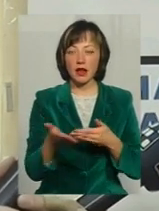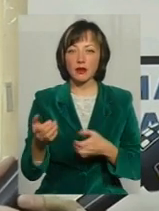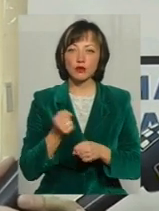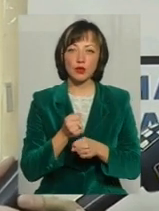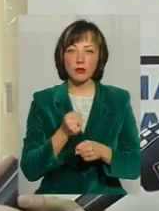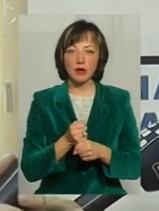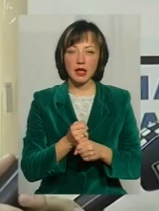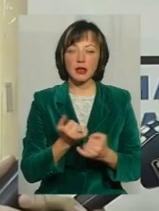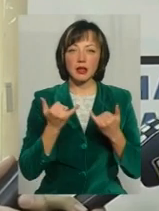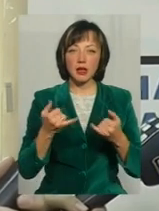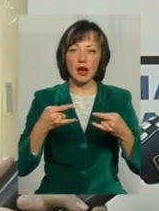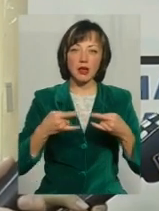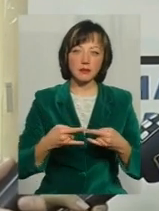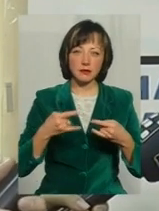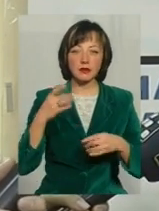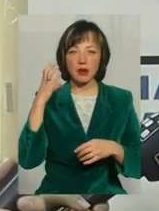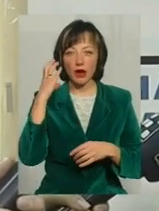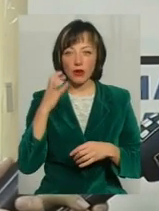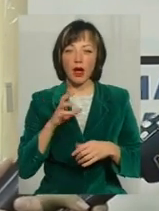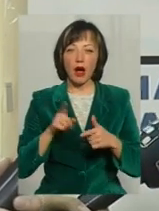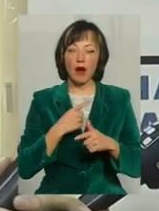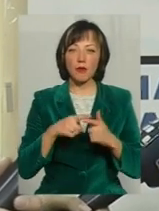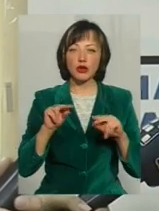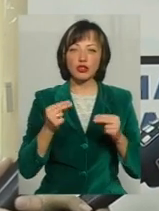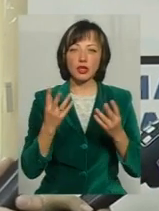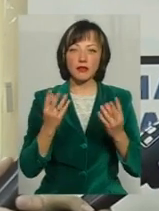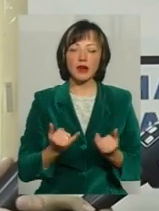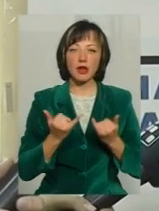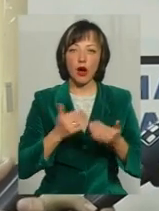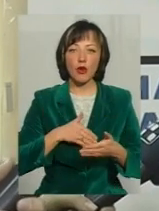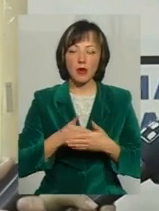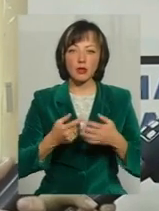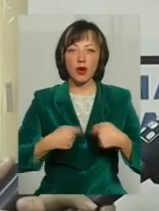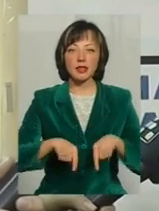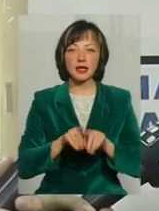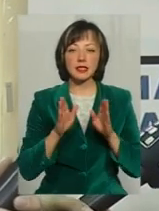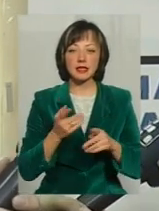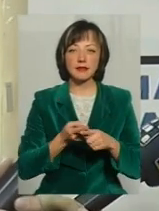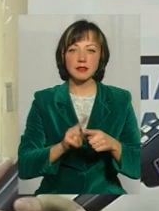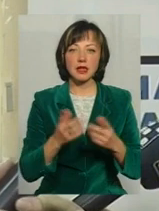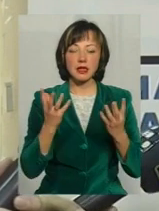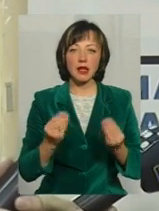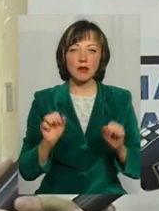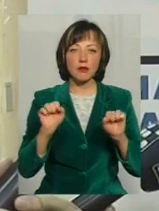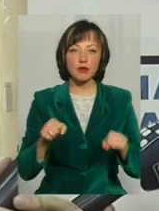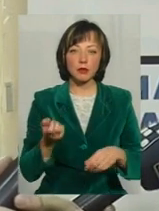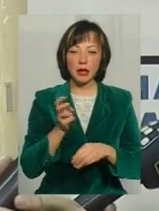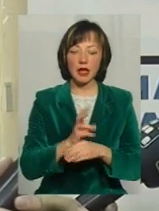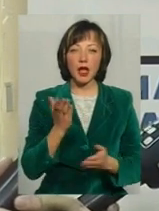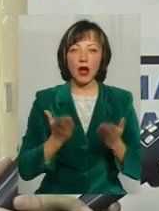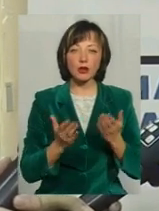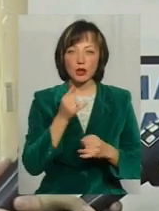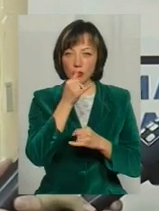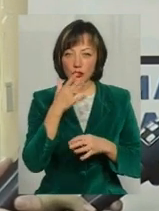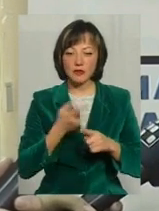ЗМІ Або четвер для громадських організацій, то тільки в цей день їм можна прийти Якщо вони